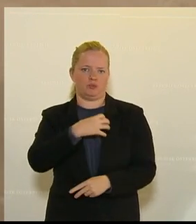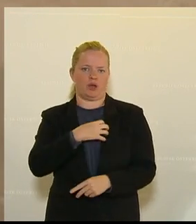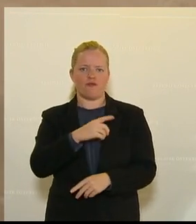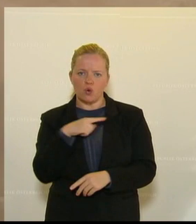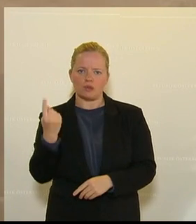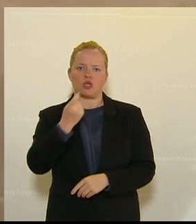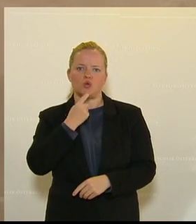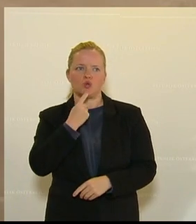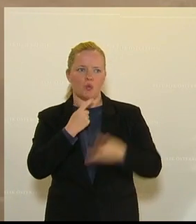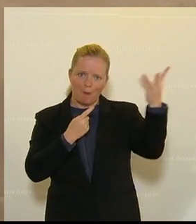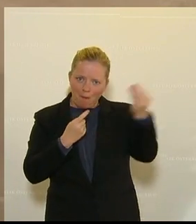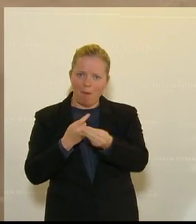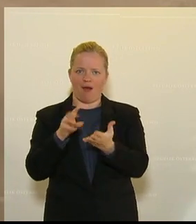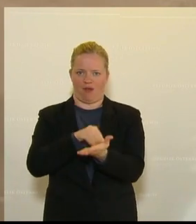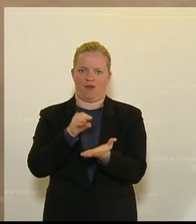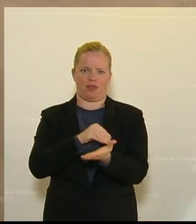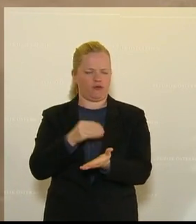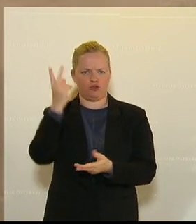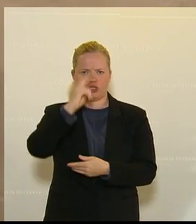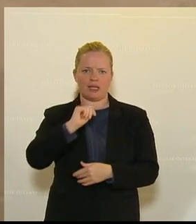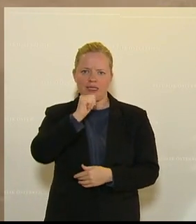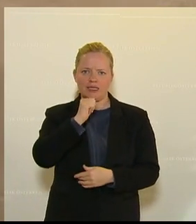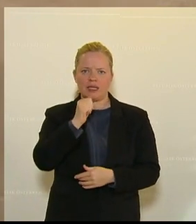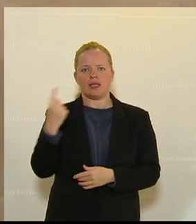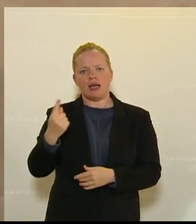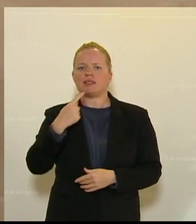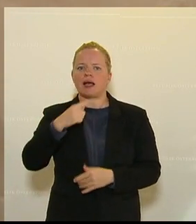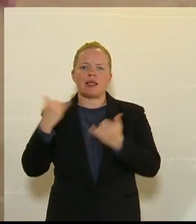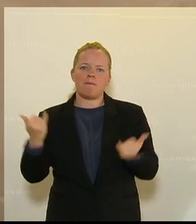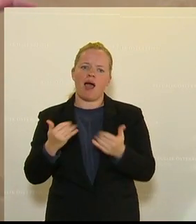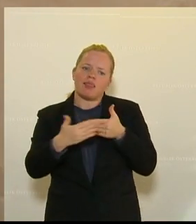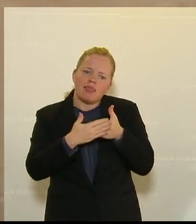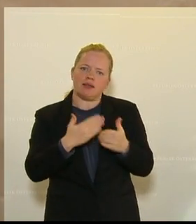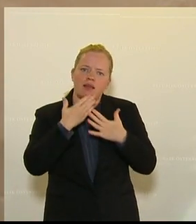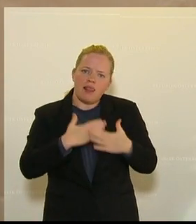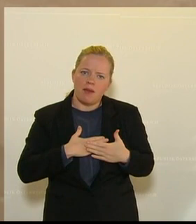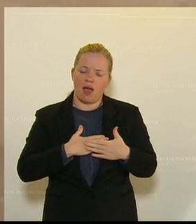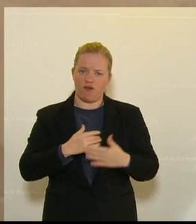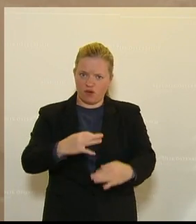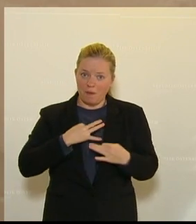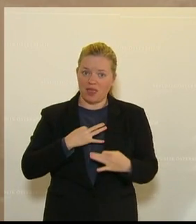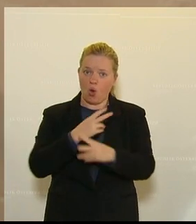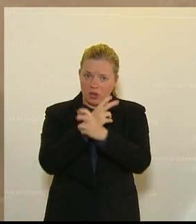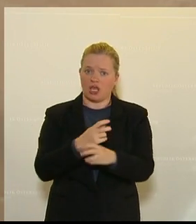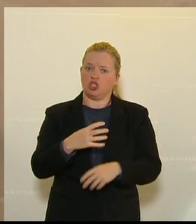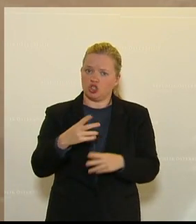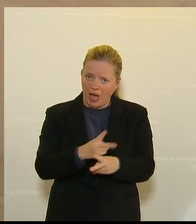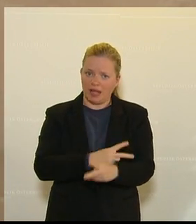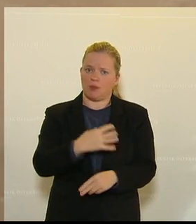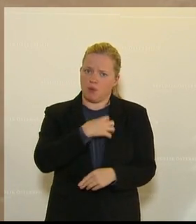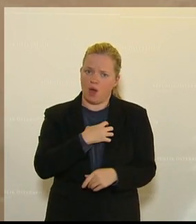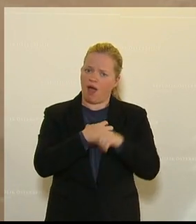hergenommen? Ich verstehe das überhaupt nicht. Ihr sprecht immer von der Nächsten, aber der Nächste ist für mich der österreichische Staatsbürger, dem dieses Geld